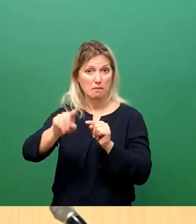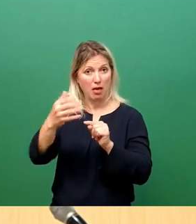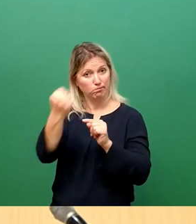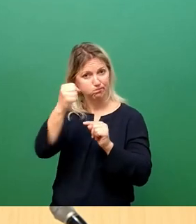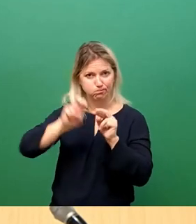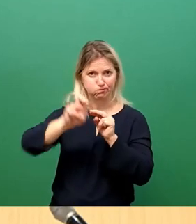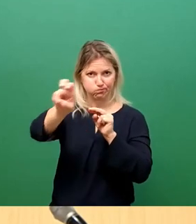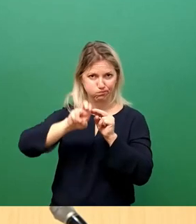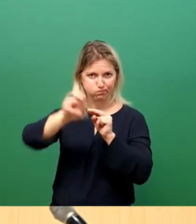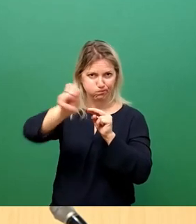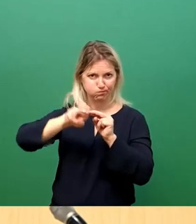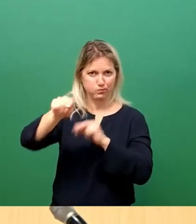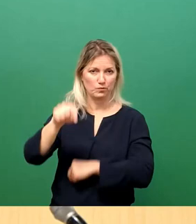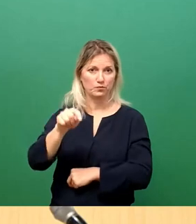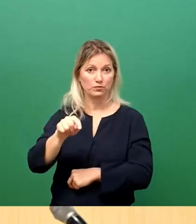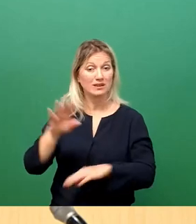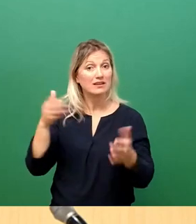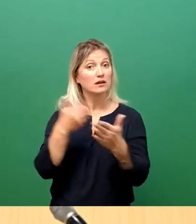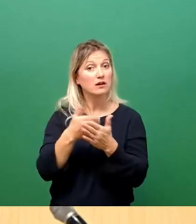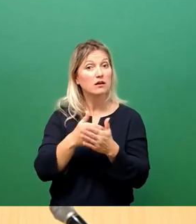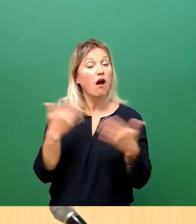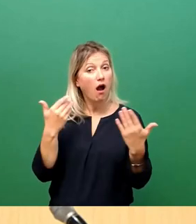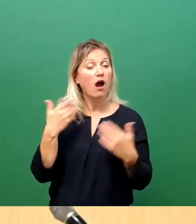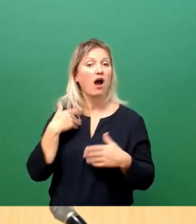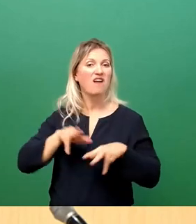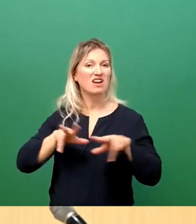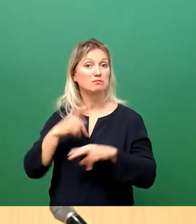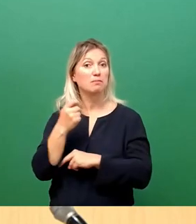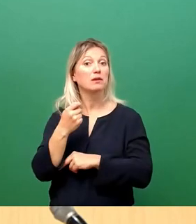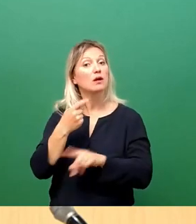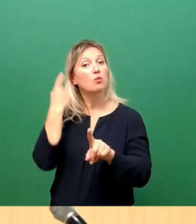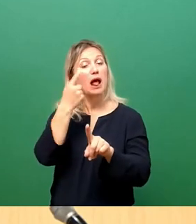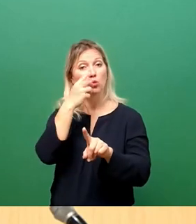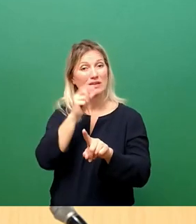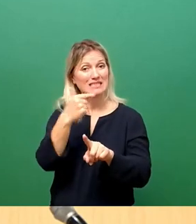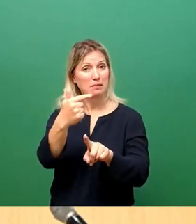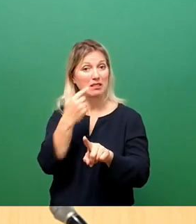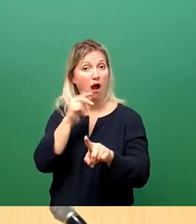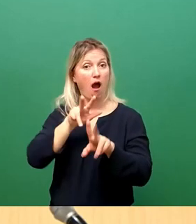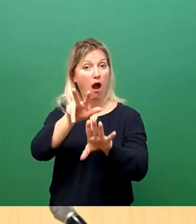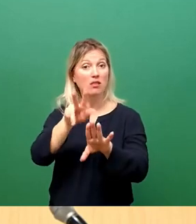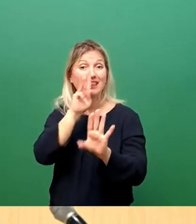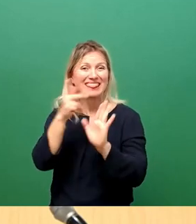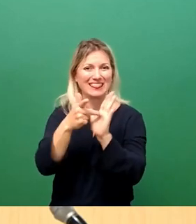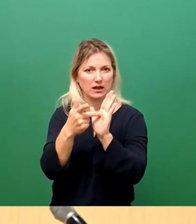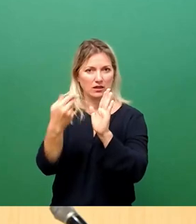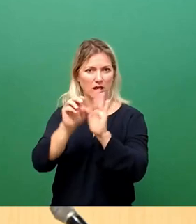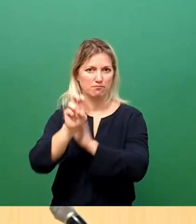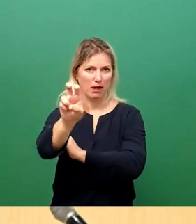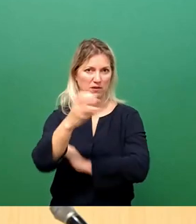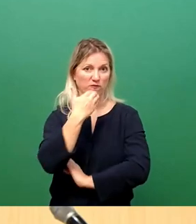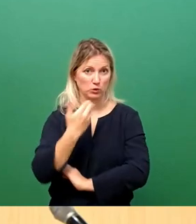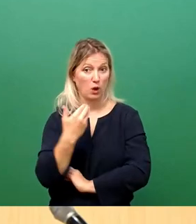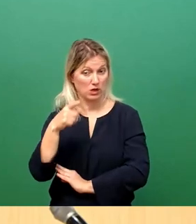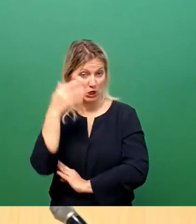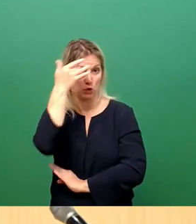die Dresdner Verkehrsberiebe, da vielleicht perspektivisch noch eine dritte Linie auch langzuführen. Und auch das muss man natürlich bei der verkehrlichen Abwicklung auf so